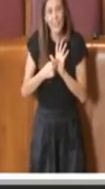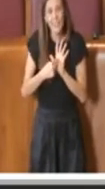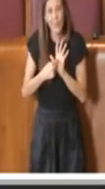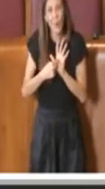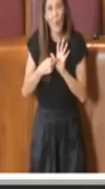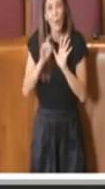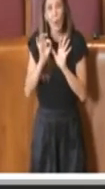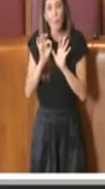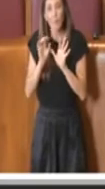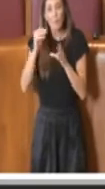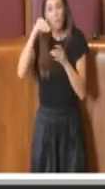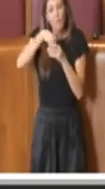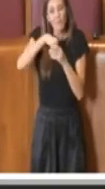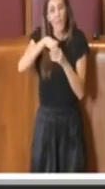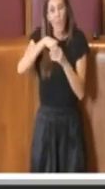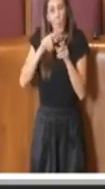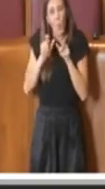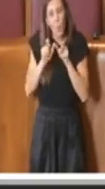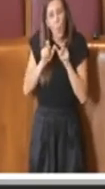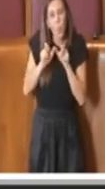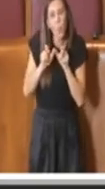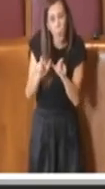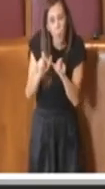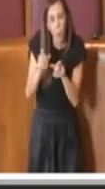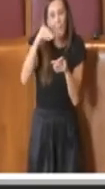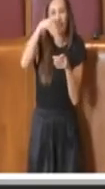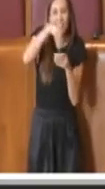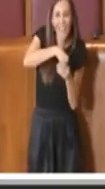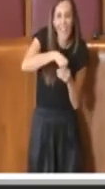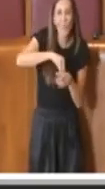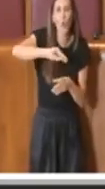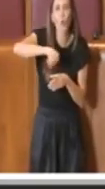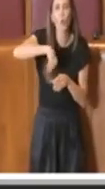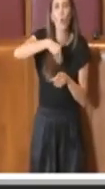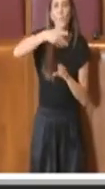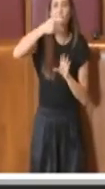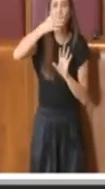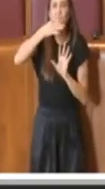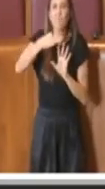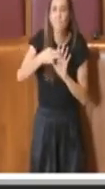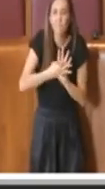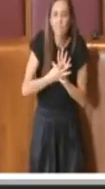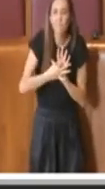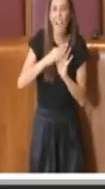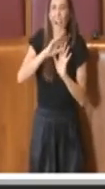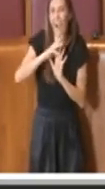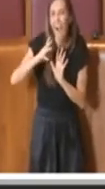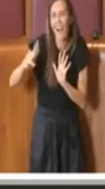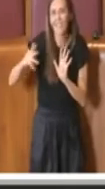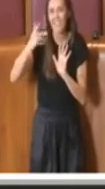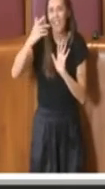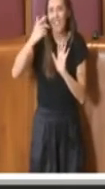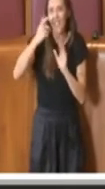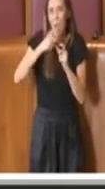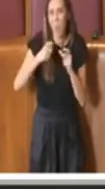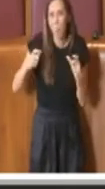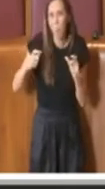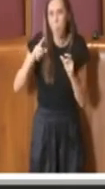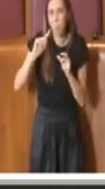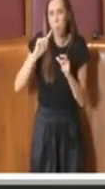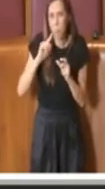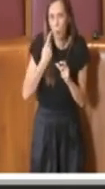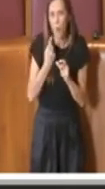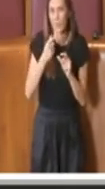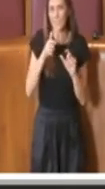generale dell'eco bonus e comunque degli altri bonus che già esistenti che